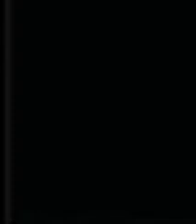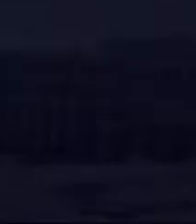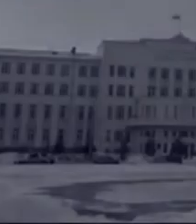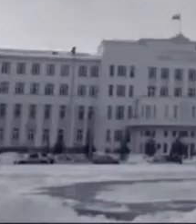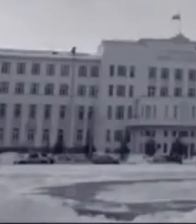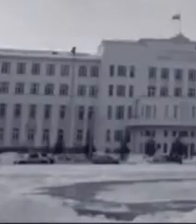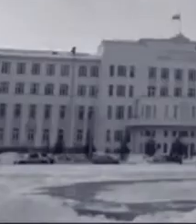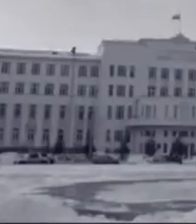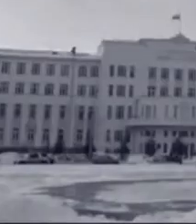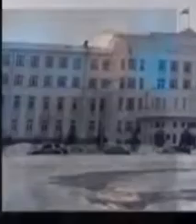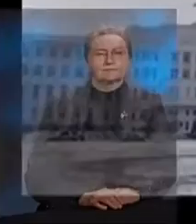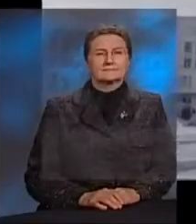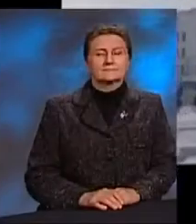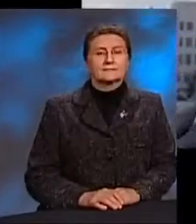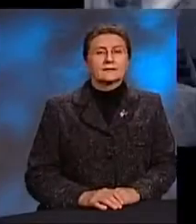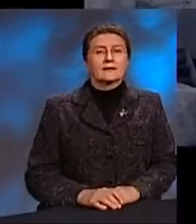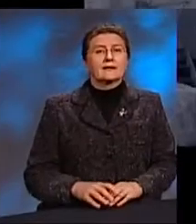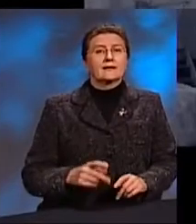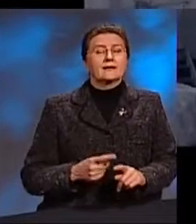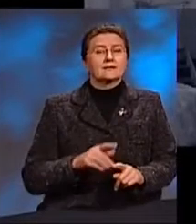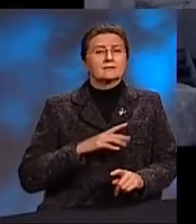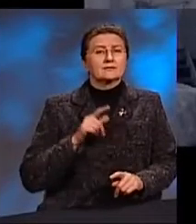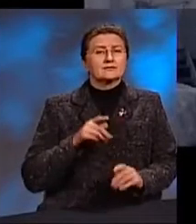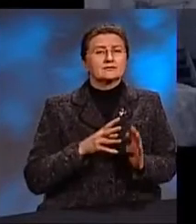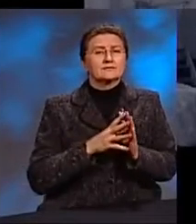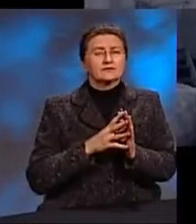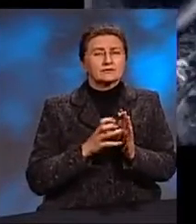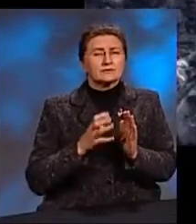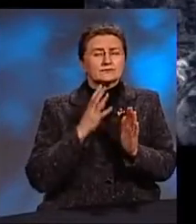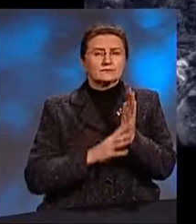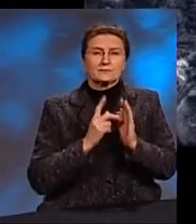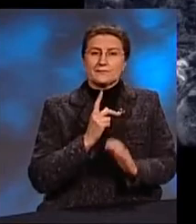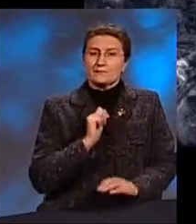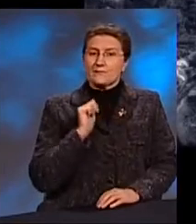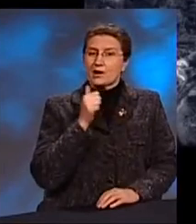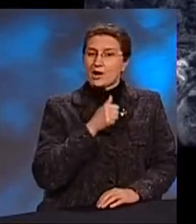Это было в 1991 году.